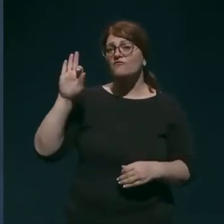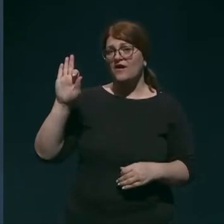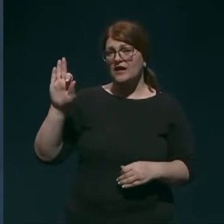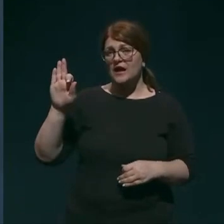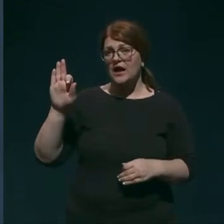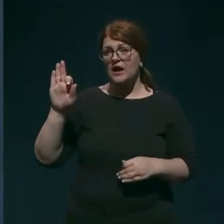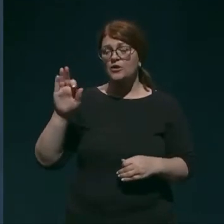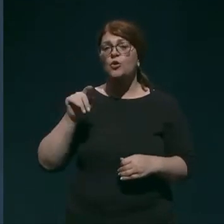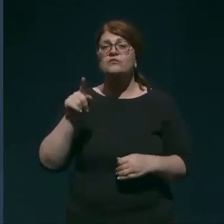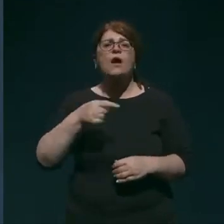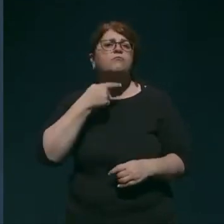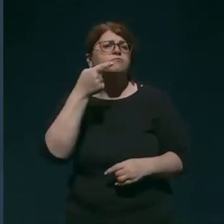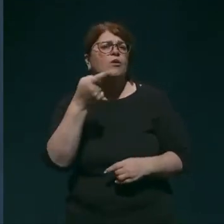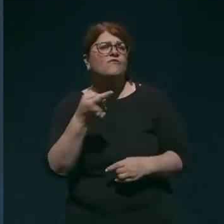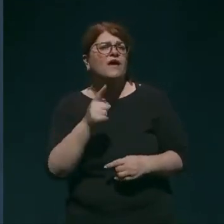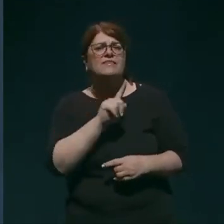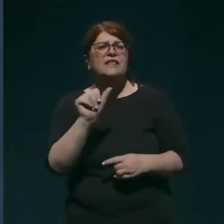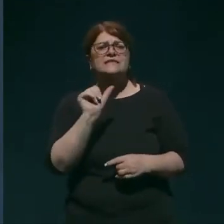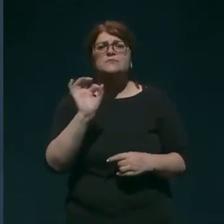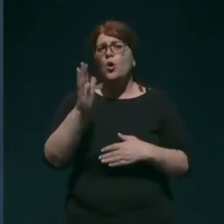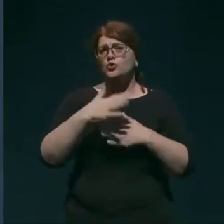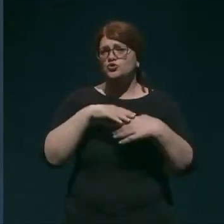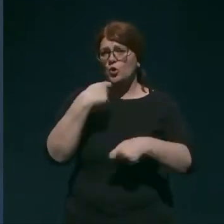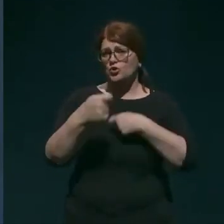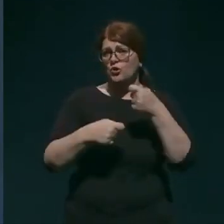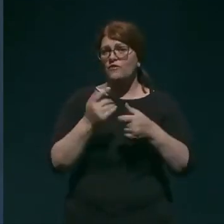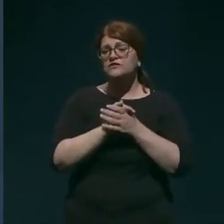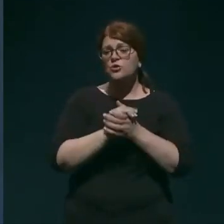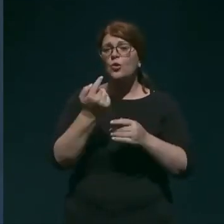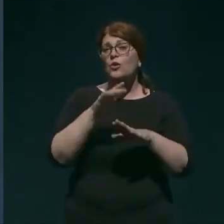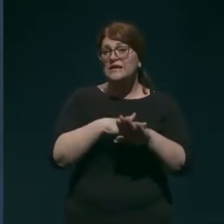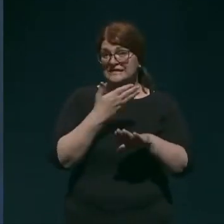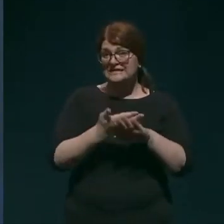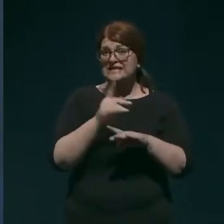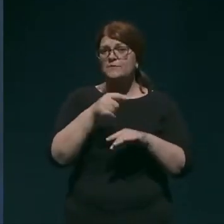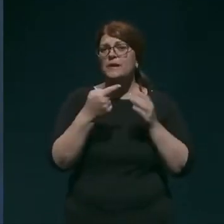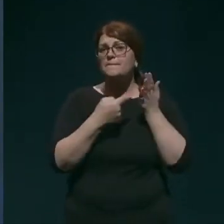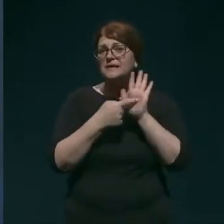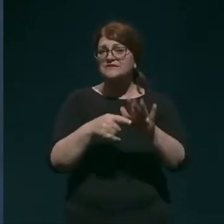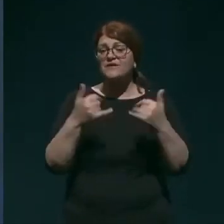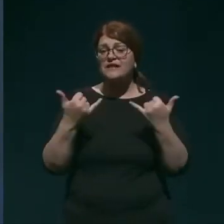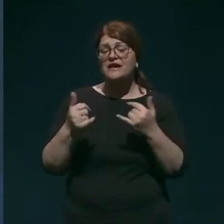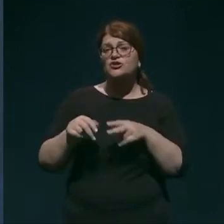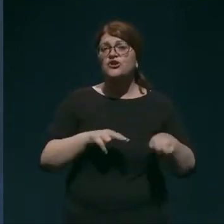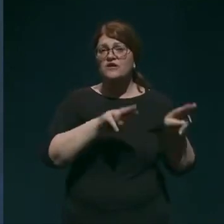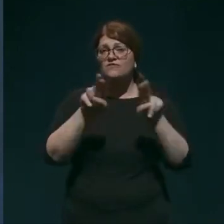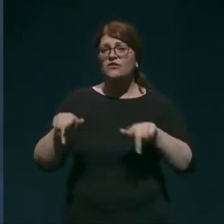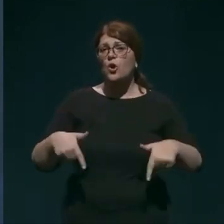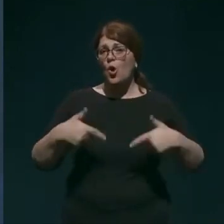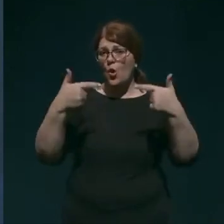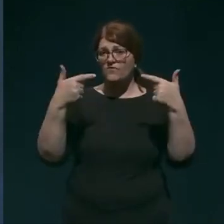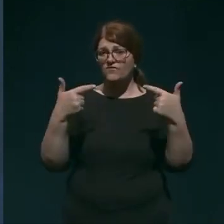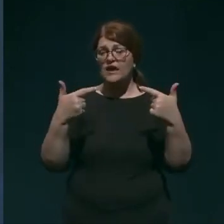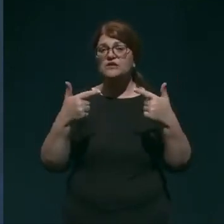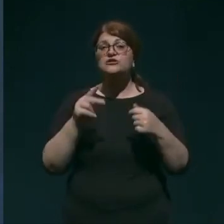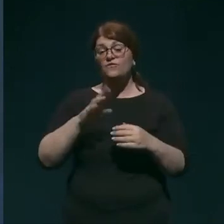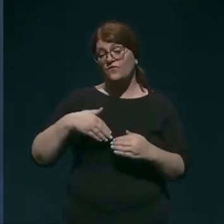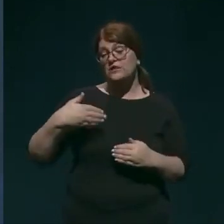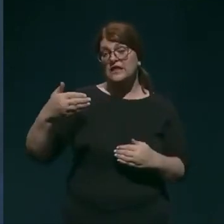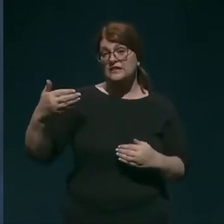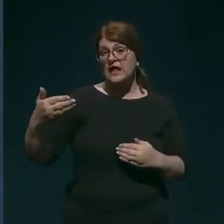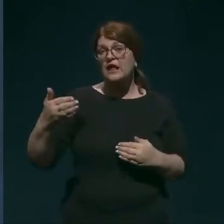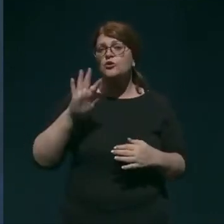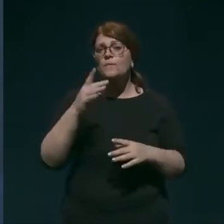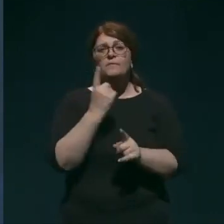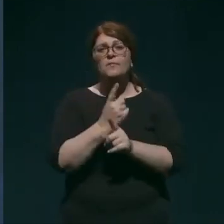spregovori ne le o sodelovanju s kolegi iz Rima in predstavi današnjo videokonferenco v nadaljevanju pa